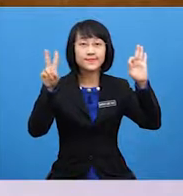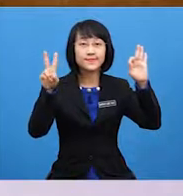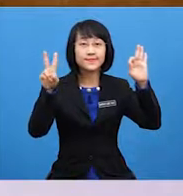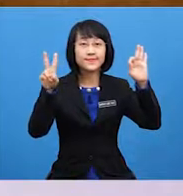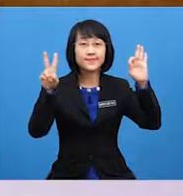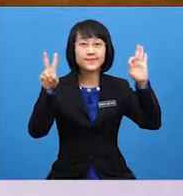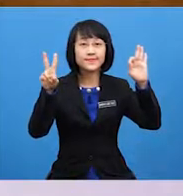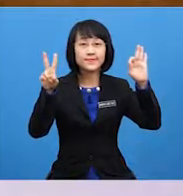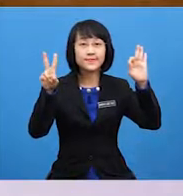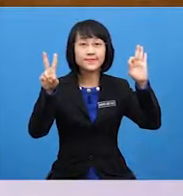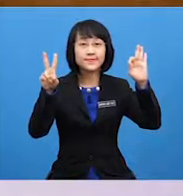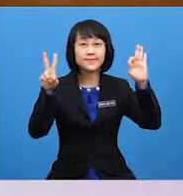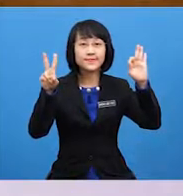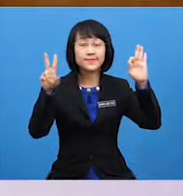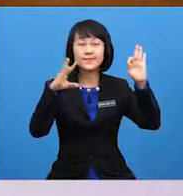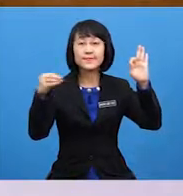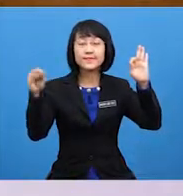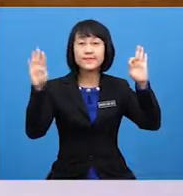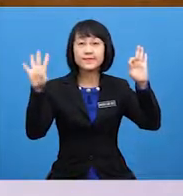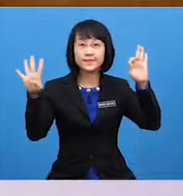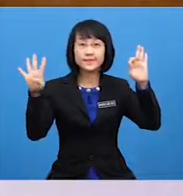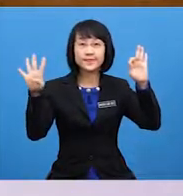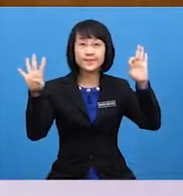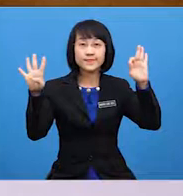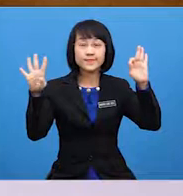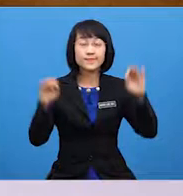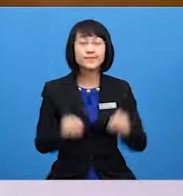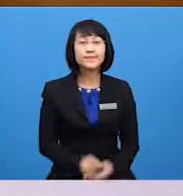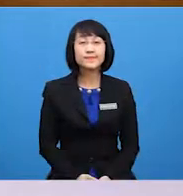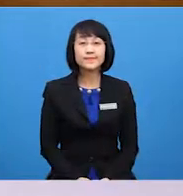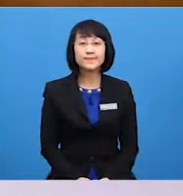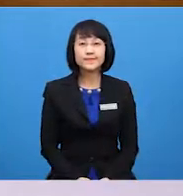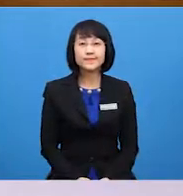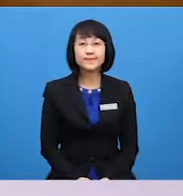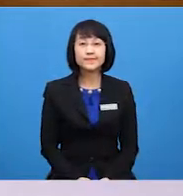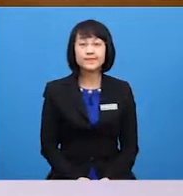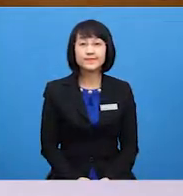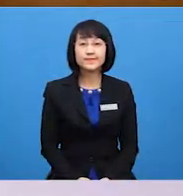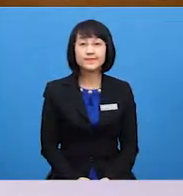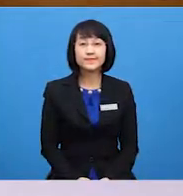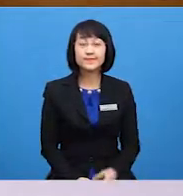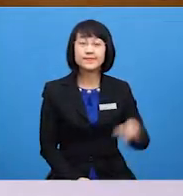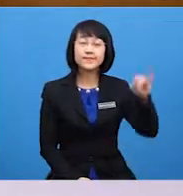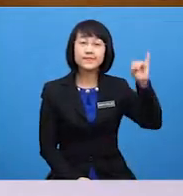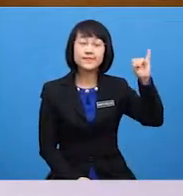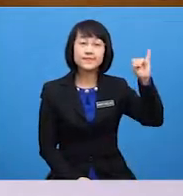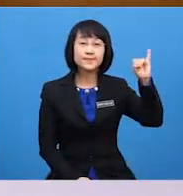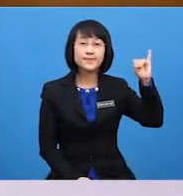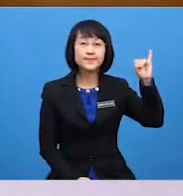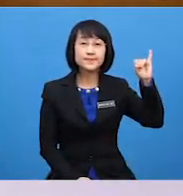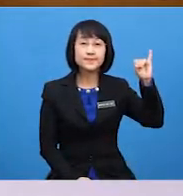And four Four Letter I is